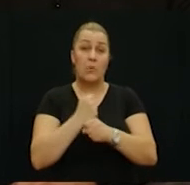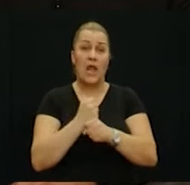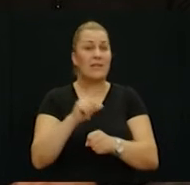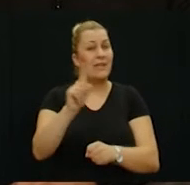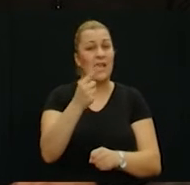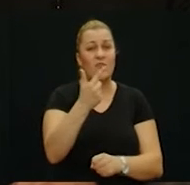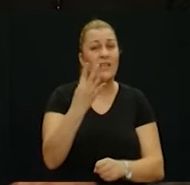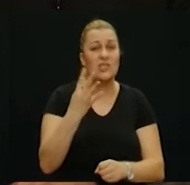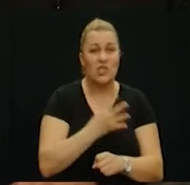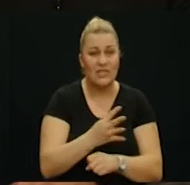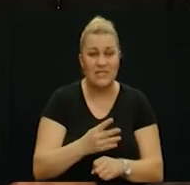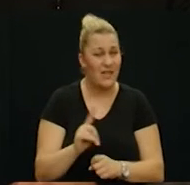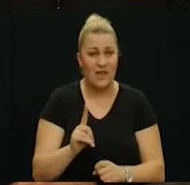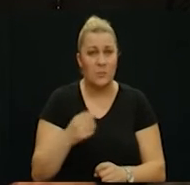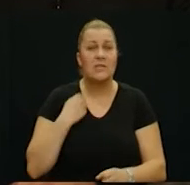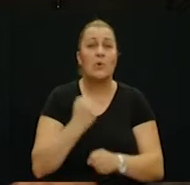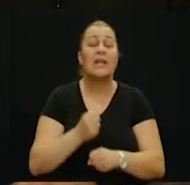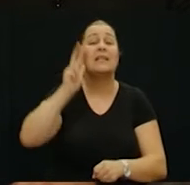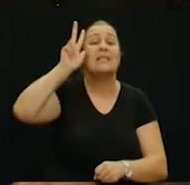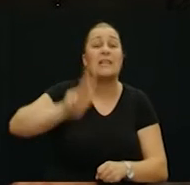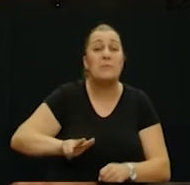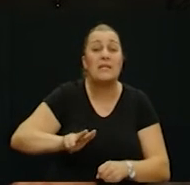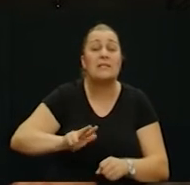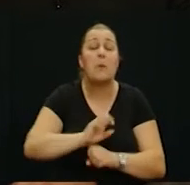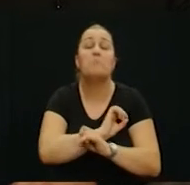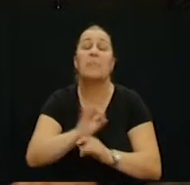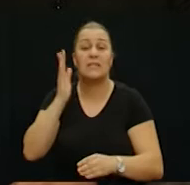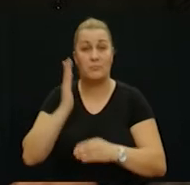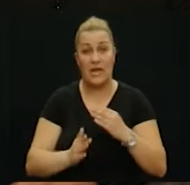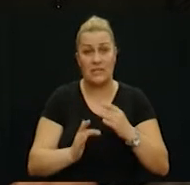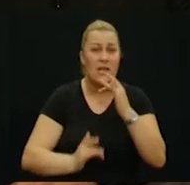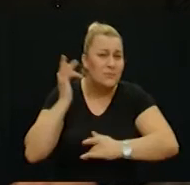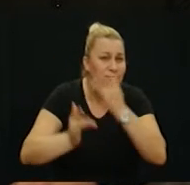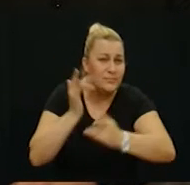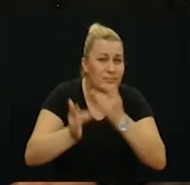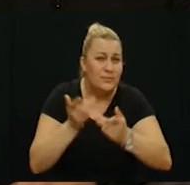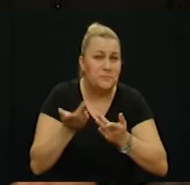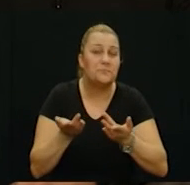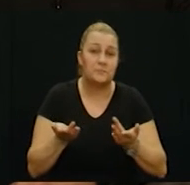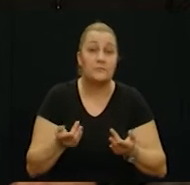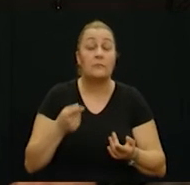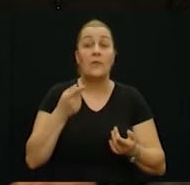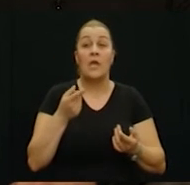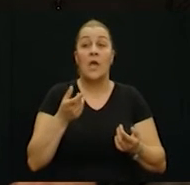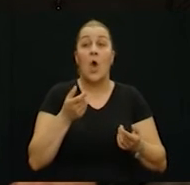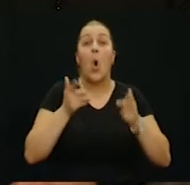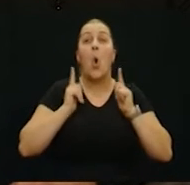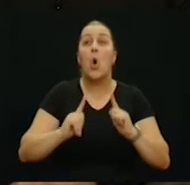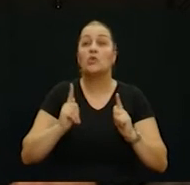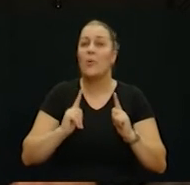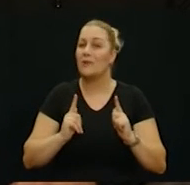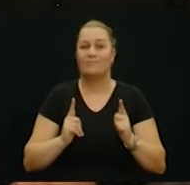smo radili ne 24 sata, nego mi smo radili tri mjeseca bez prestanka. I možete odmoriti onda kad vam